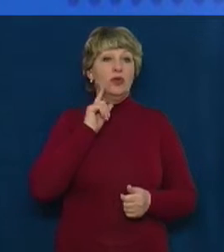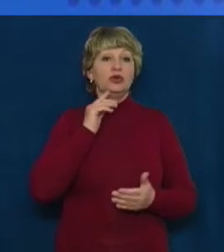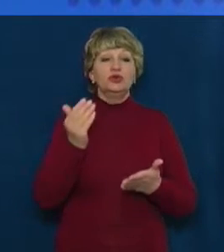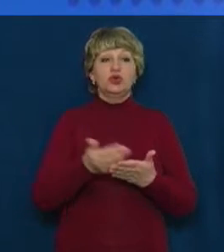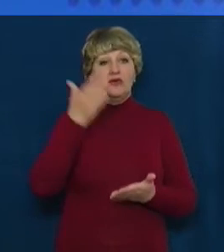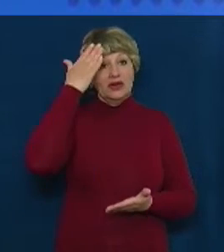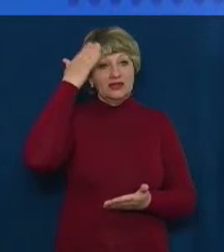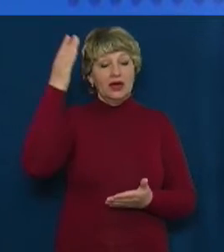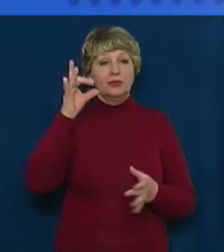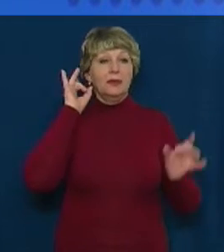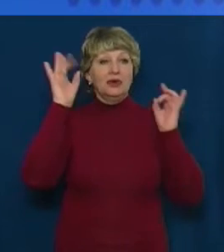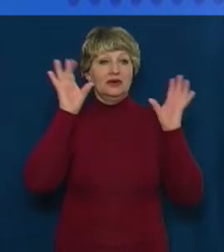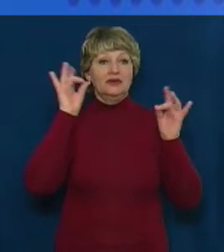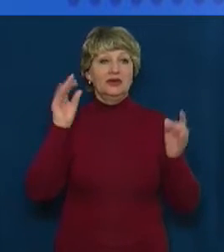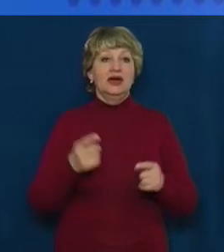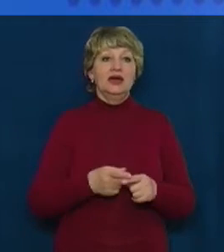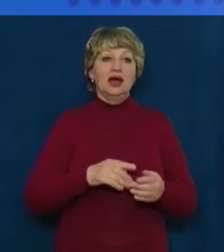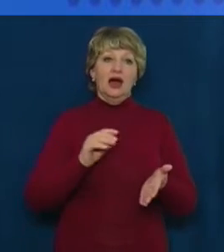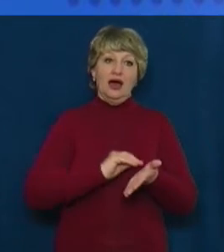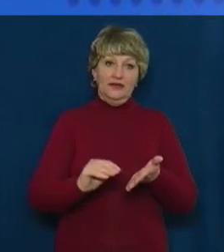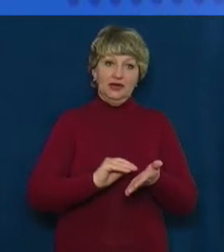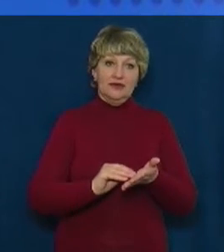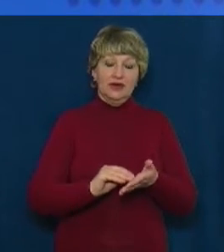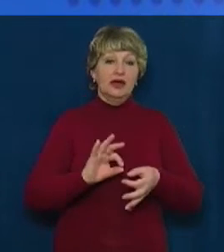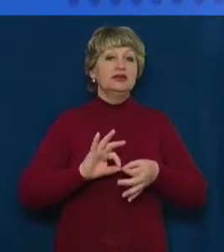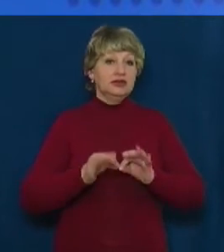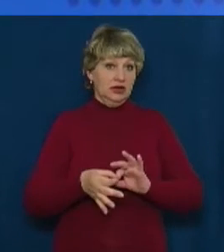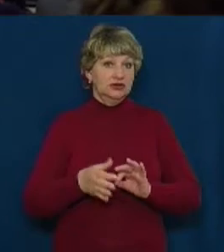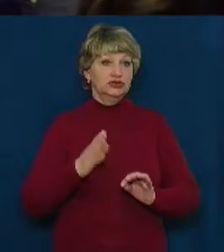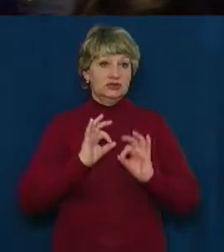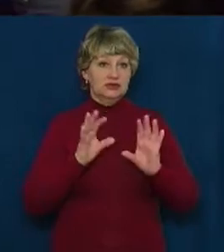творчість місцевих авторів. Детальніше у сюжеті Ольги Гуржій.